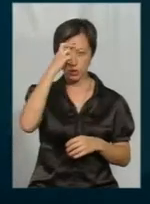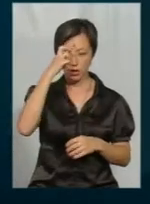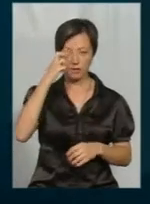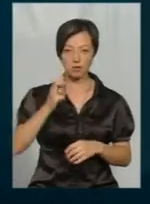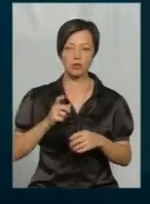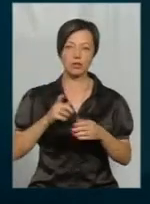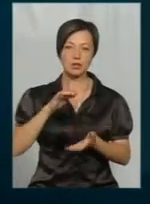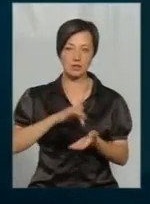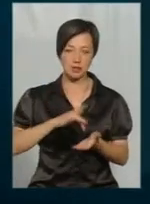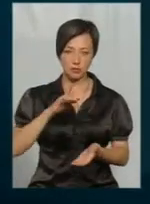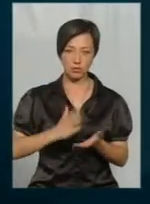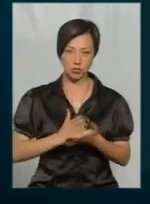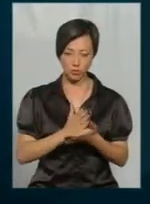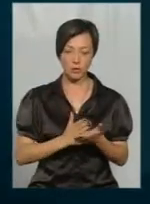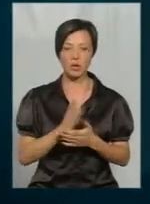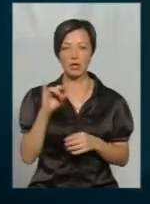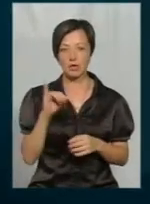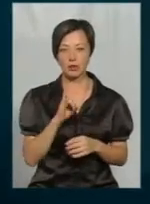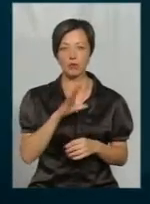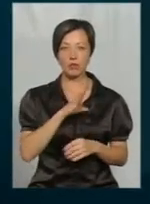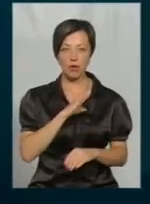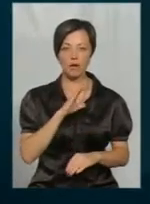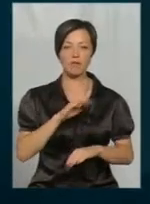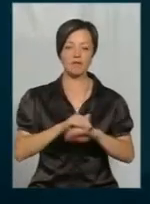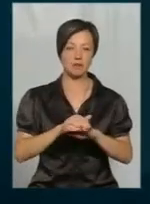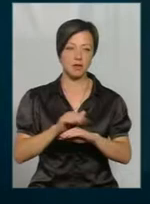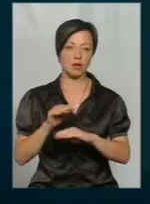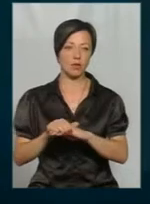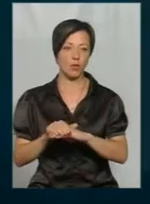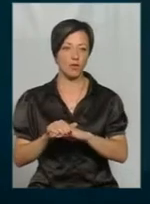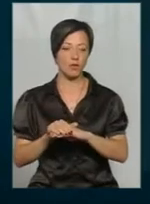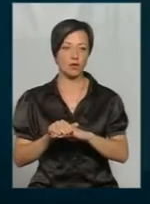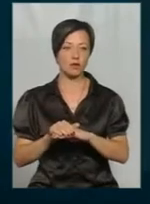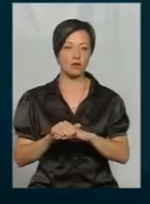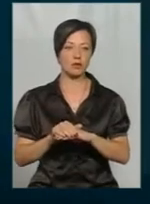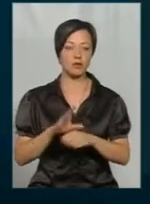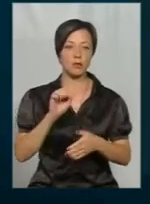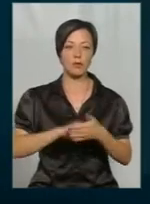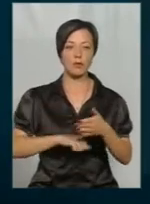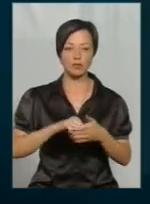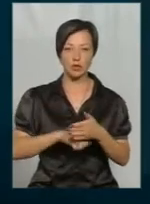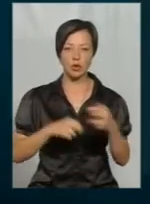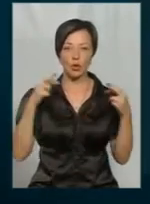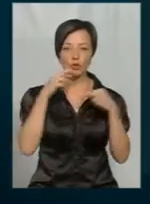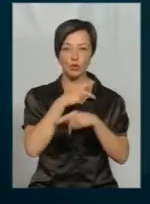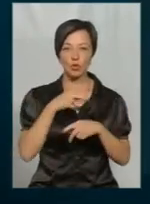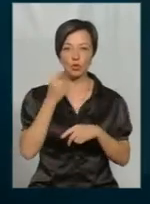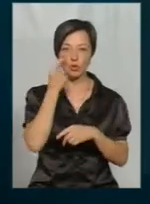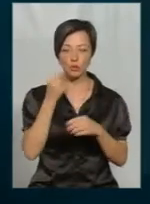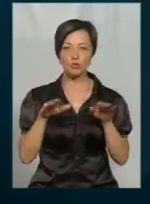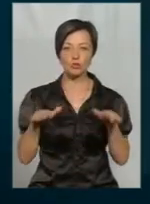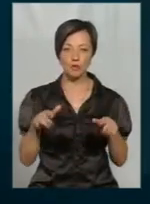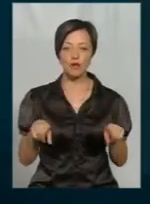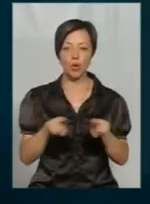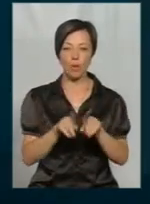Держпродспоживслужби і були встановлені факти отруєння бджіл. В такому випадку